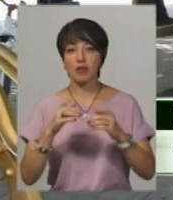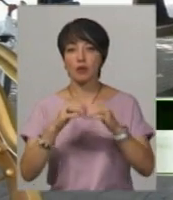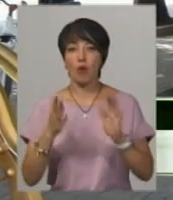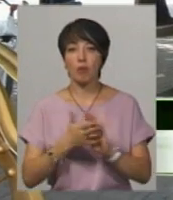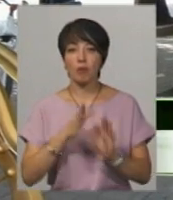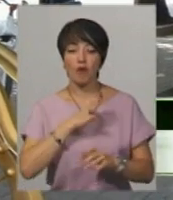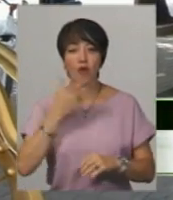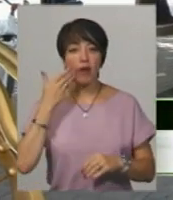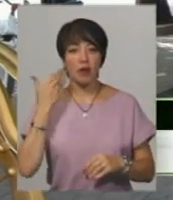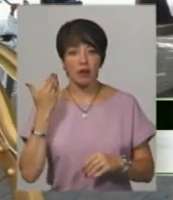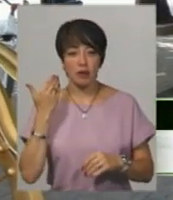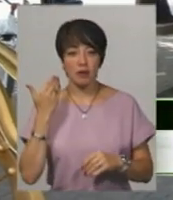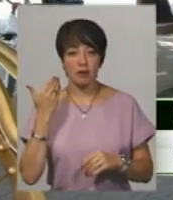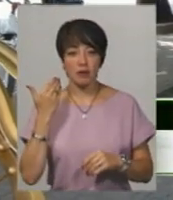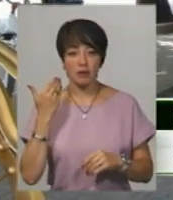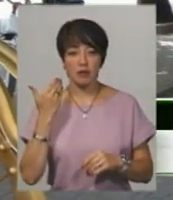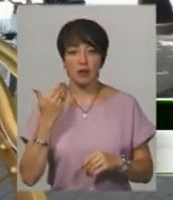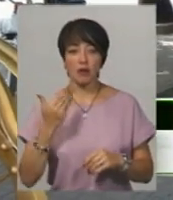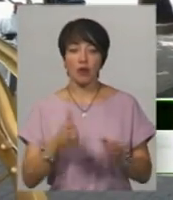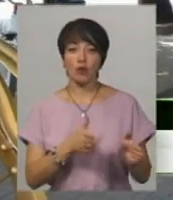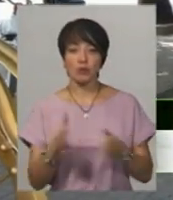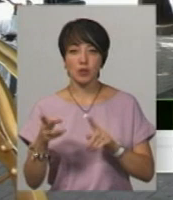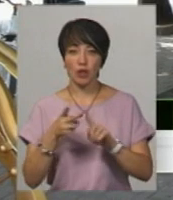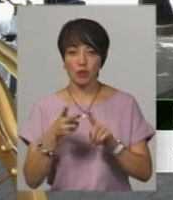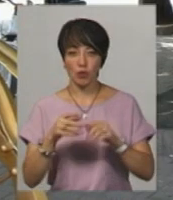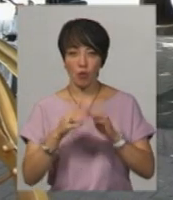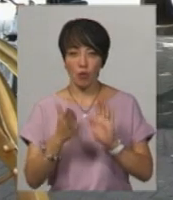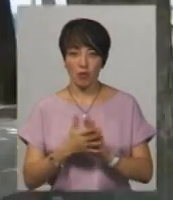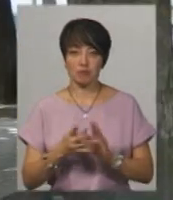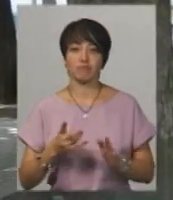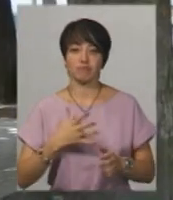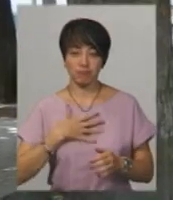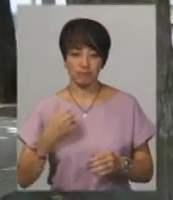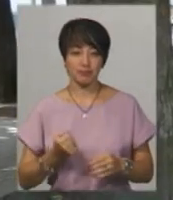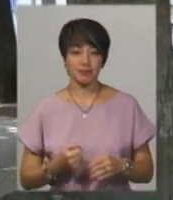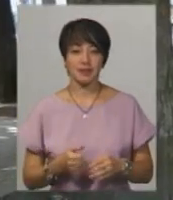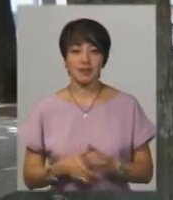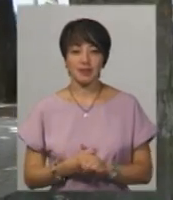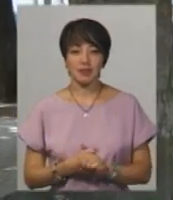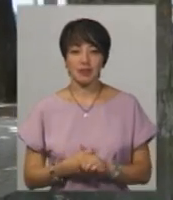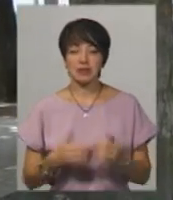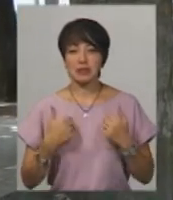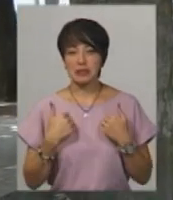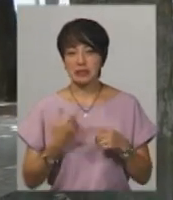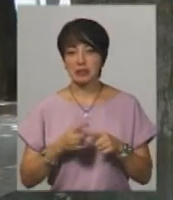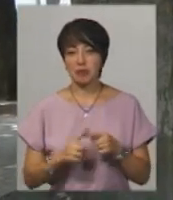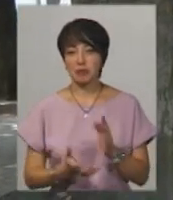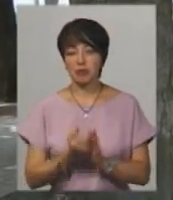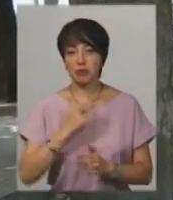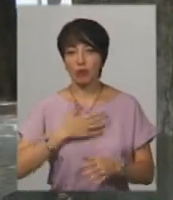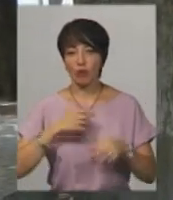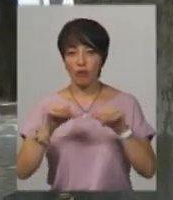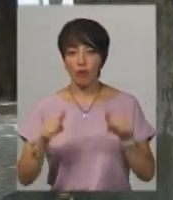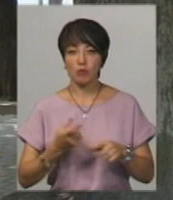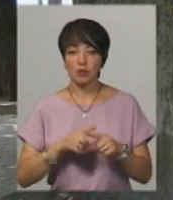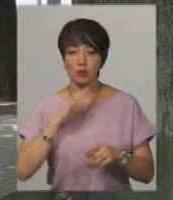легкий. Налаштовуємося на другий комплекс по-бойовому. Це підтримує мені форму. Це в першу чергу моє здоров